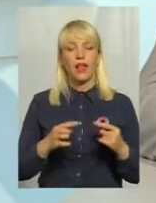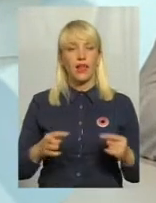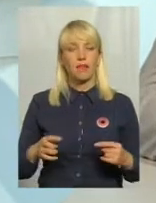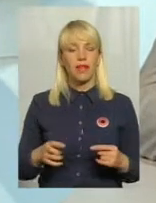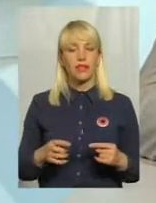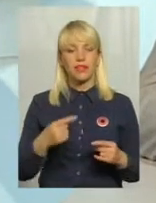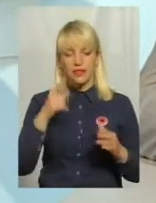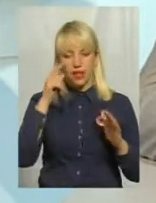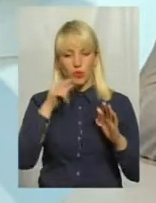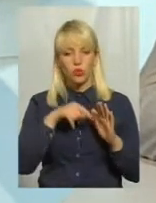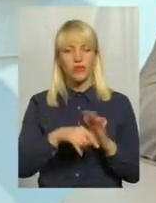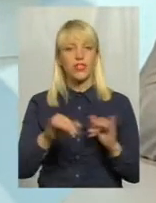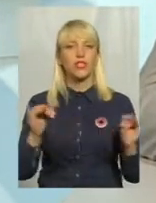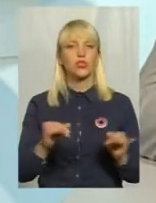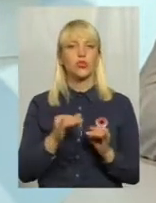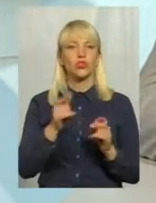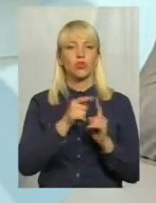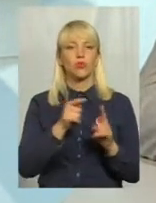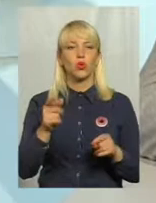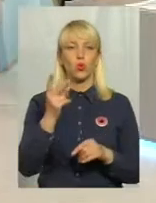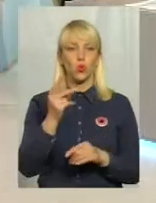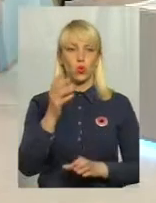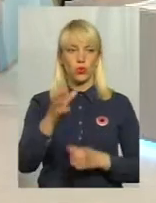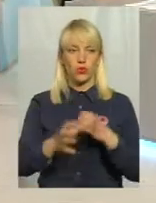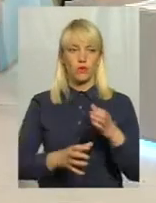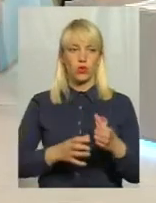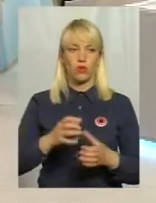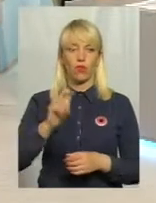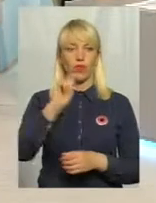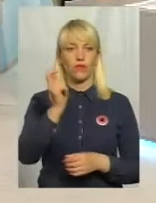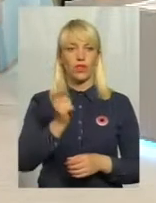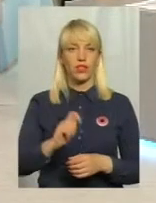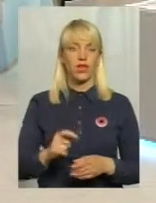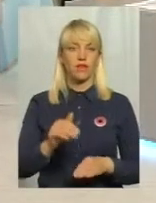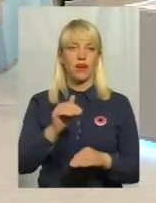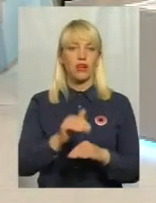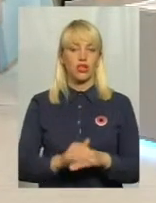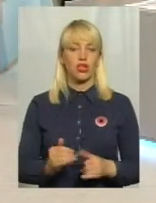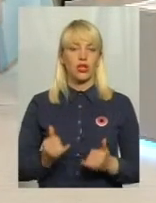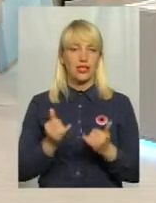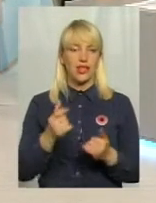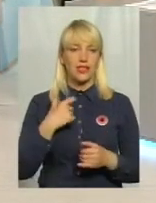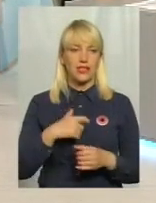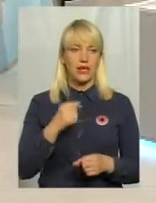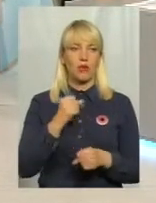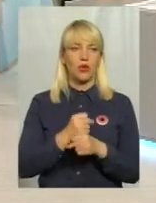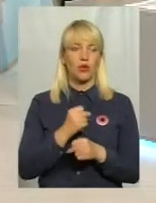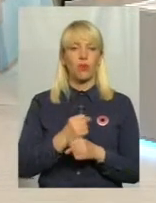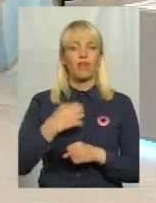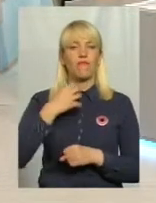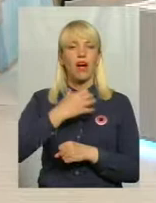занурювалися в історичний період Другої світової війни. І фактично вони для себе робили важливі